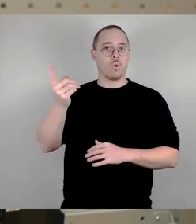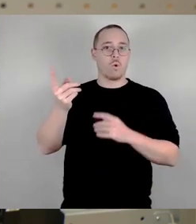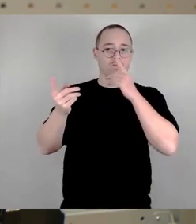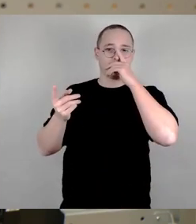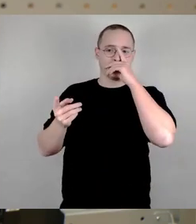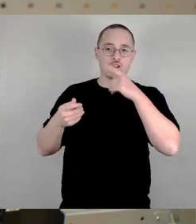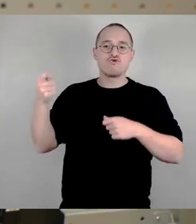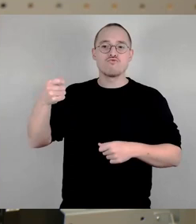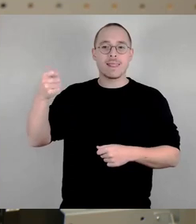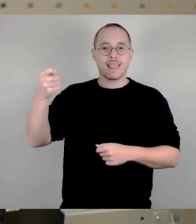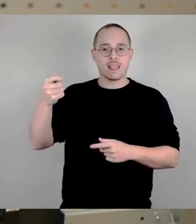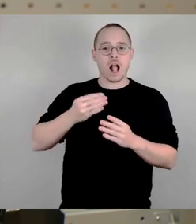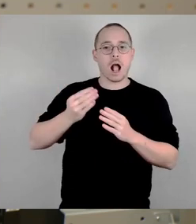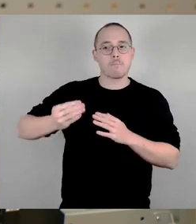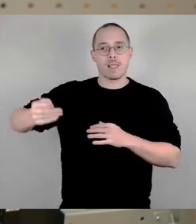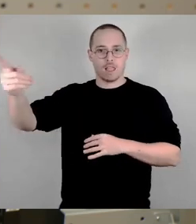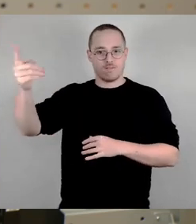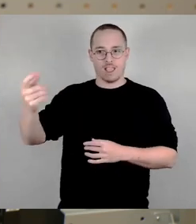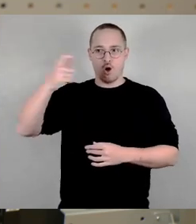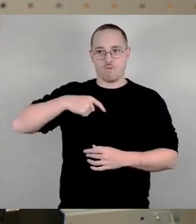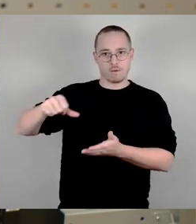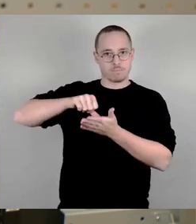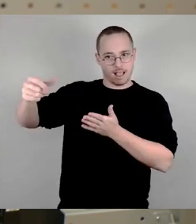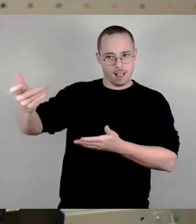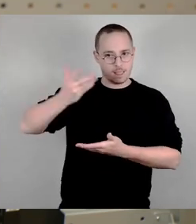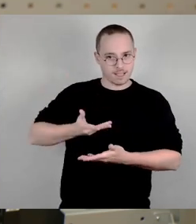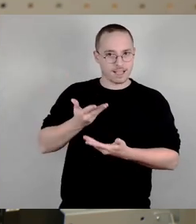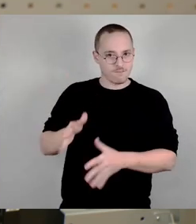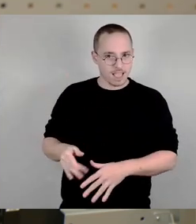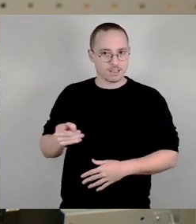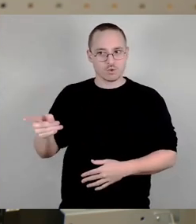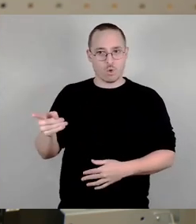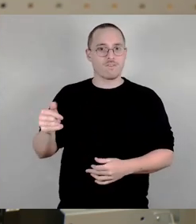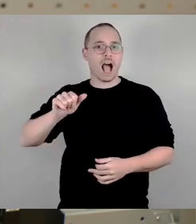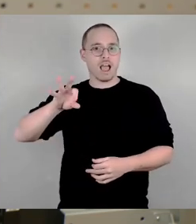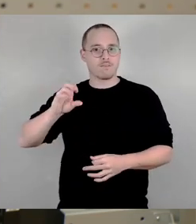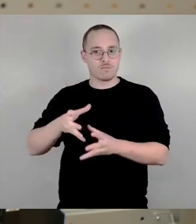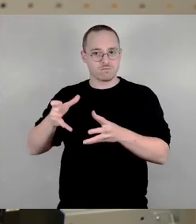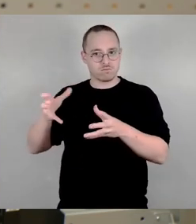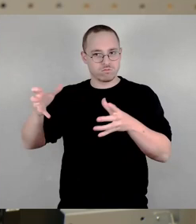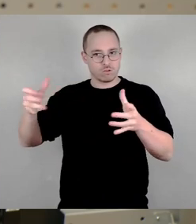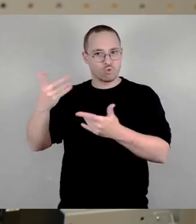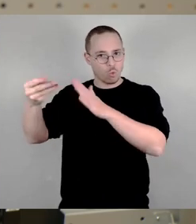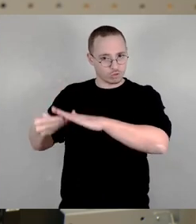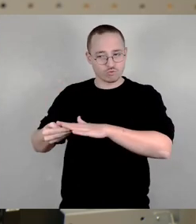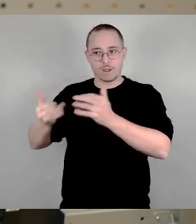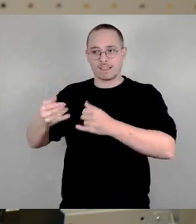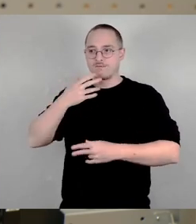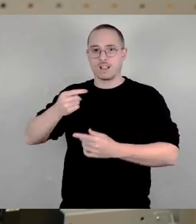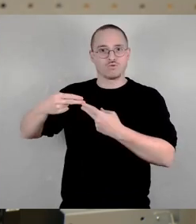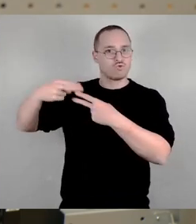die, die eigentlich die Politik macht, nämlich für die Menschen, die halt wirklich viel Geld haben. Und das ist sozusagen